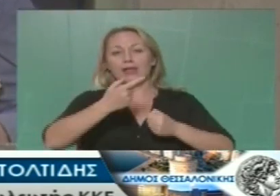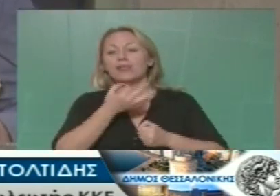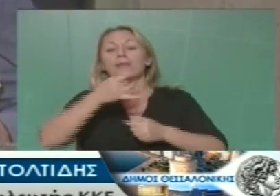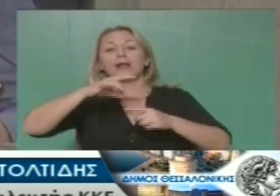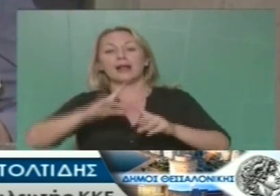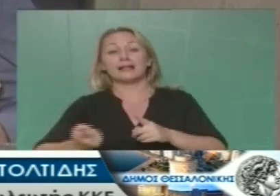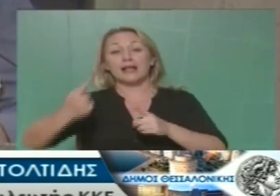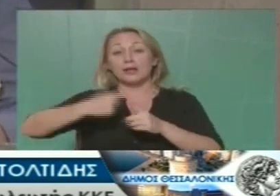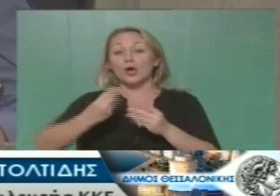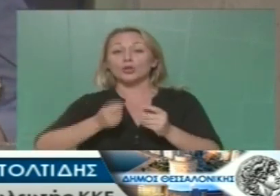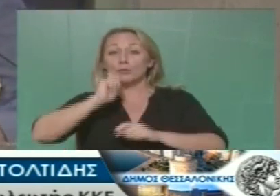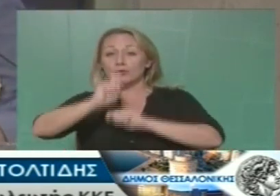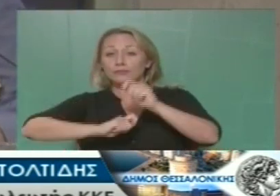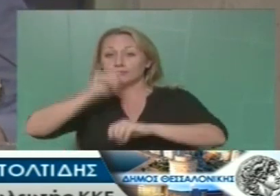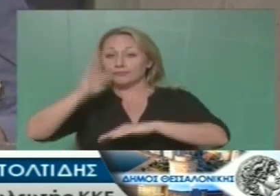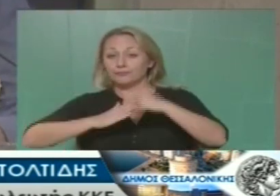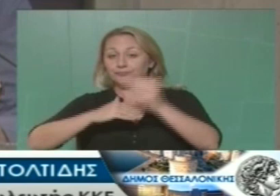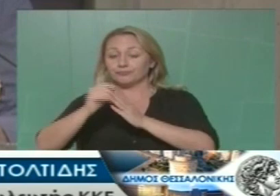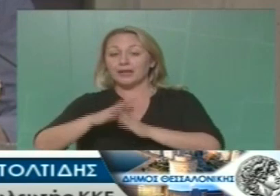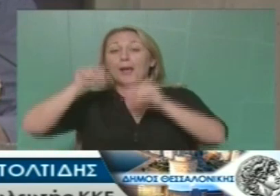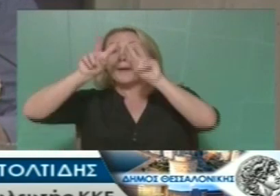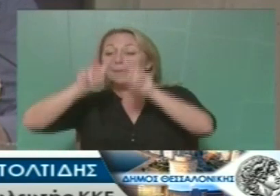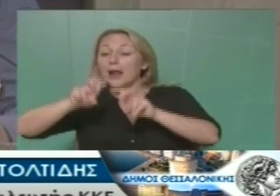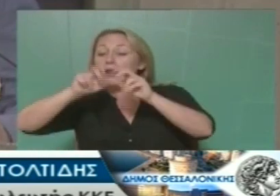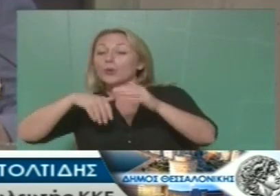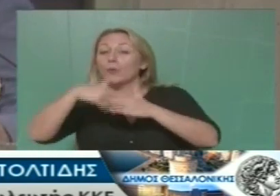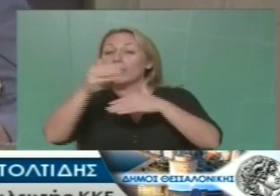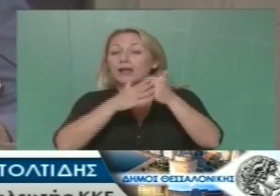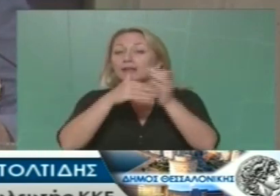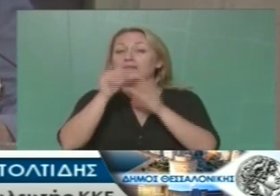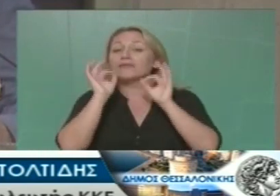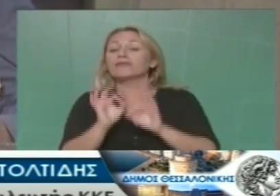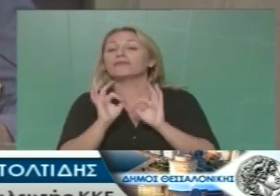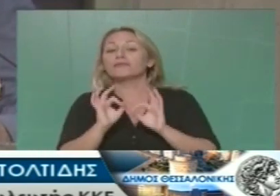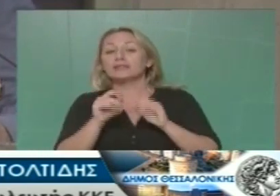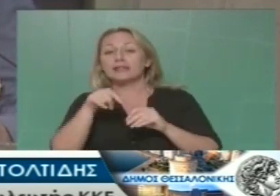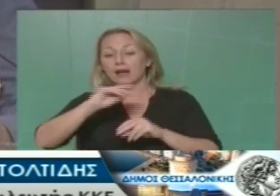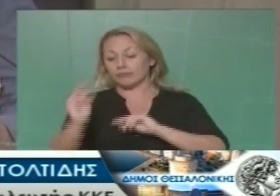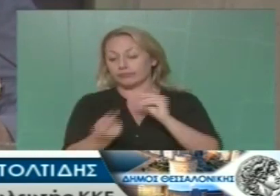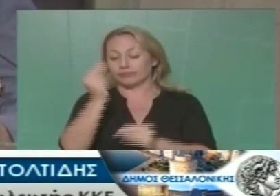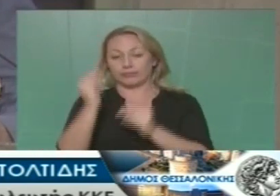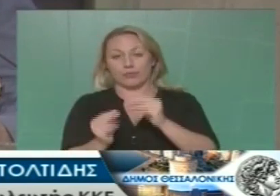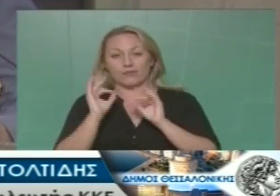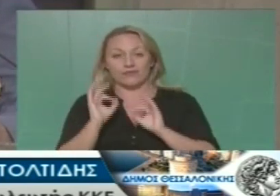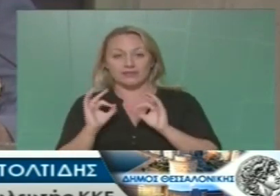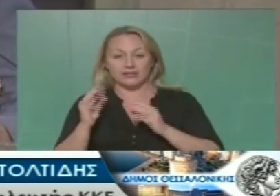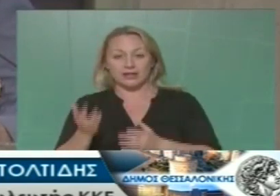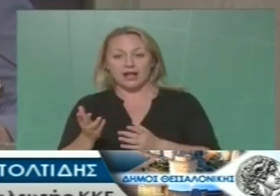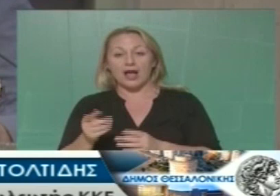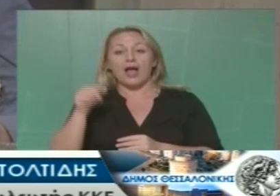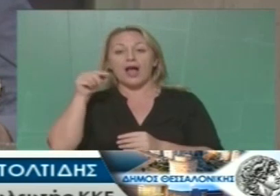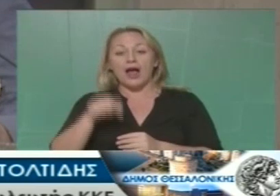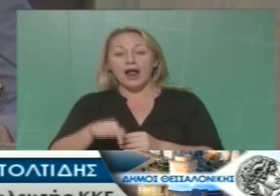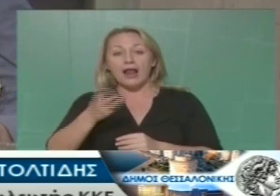βλέποντας και κάνοντας υπεριβόητη μελετοκατασκευή ήταν επόμενο να φέρει τόσα προβλήματα αλλά από αυτά